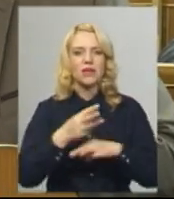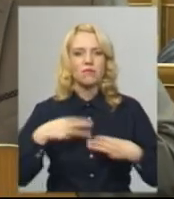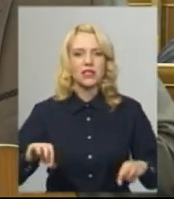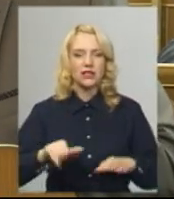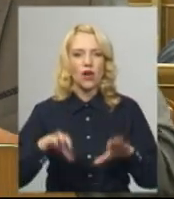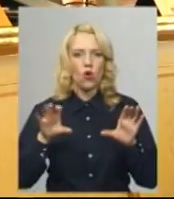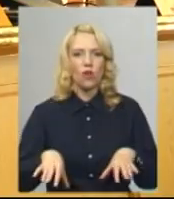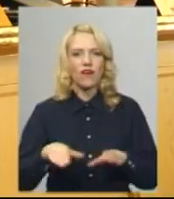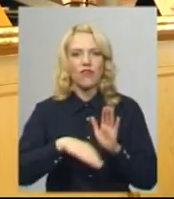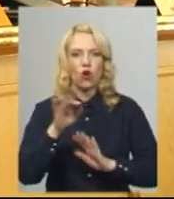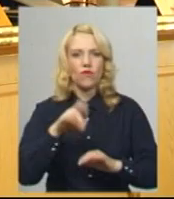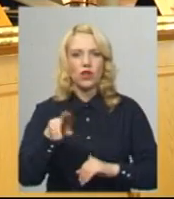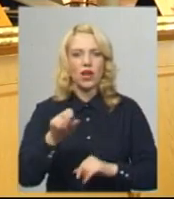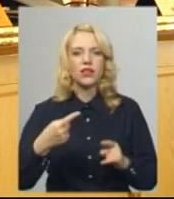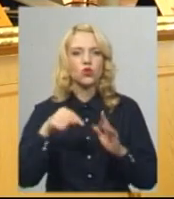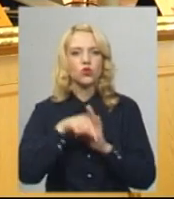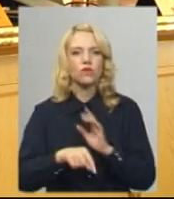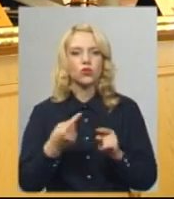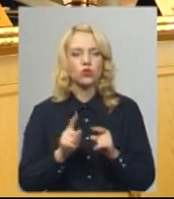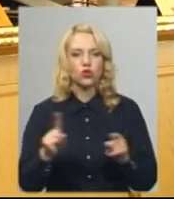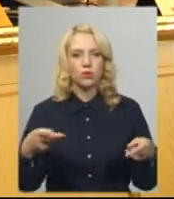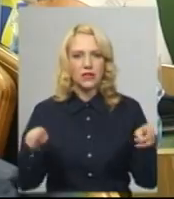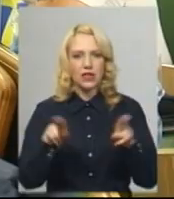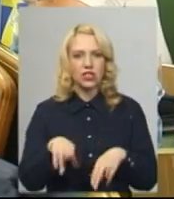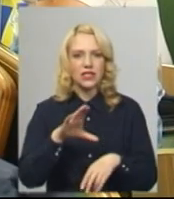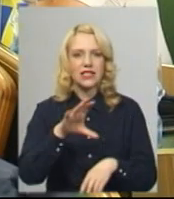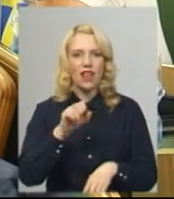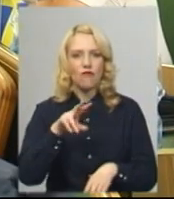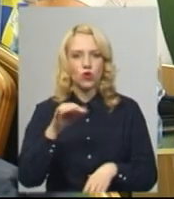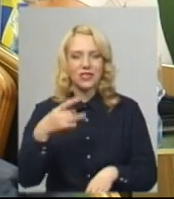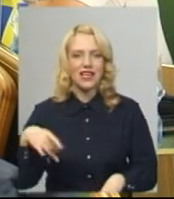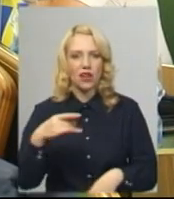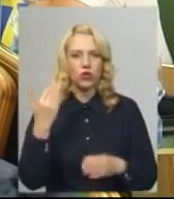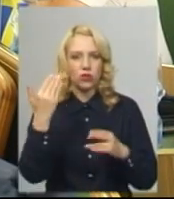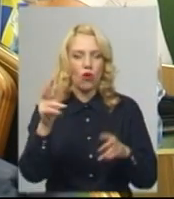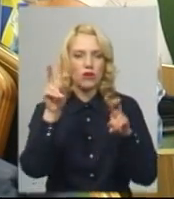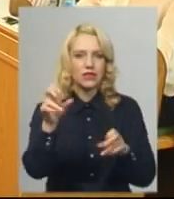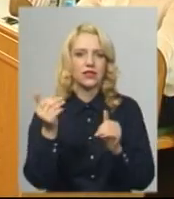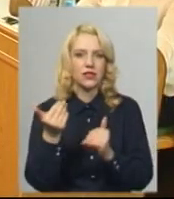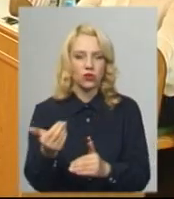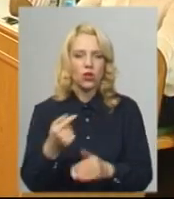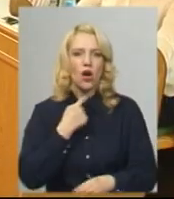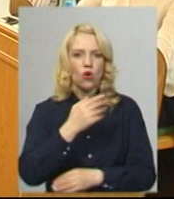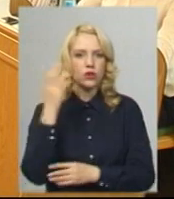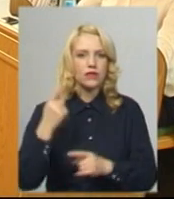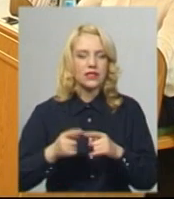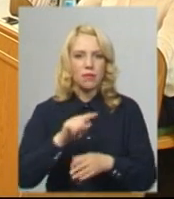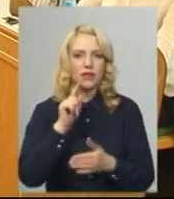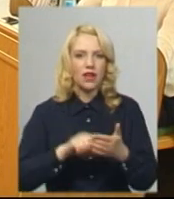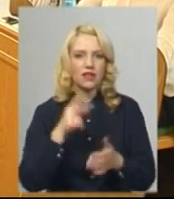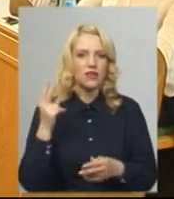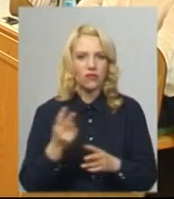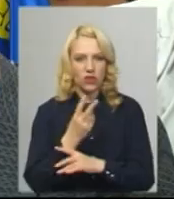та голови Верховної ради стосовно того, аби залишити Славутському району його статус. Голосували за це питання двічі. Першого разу підтримали